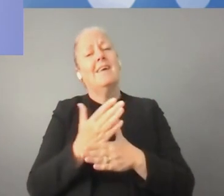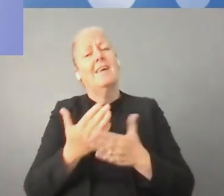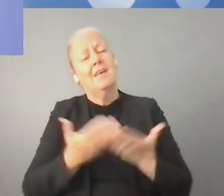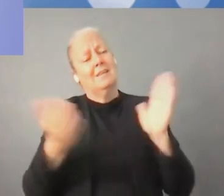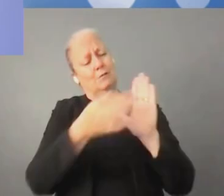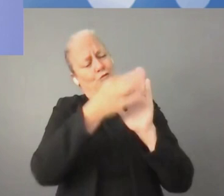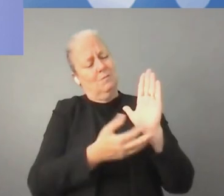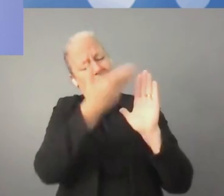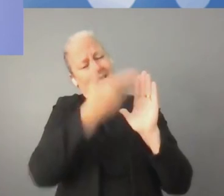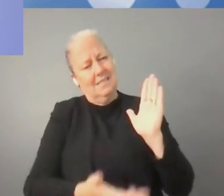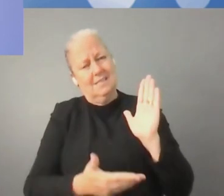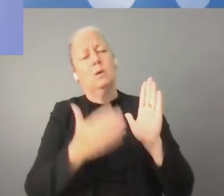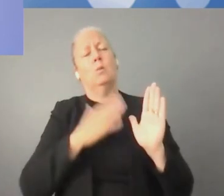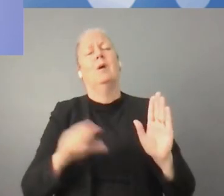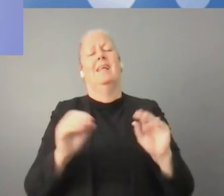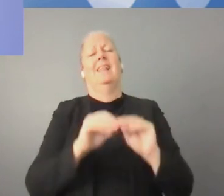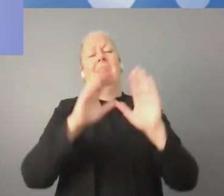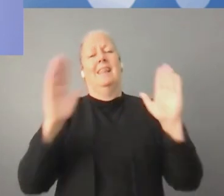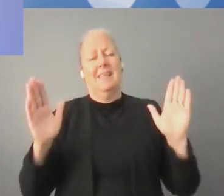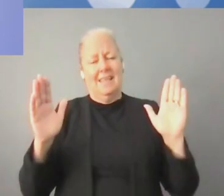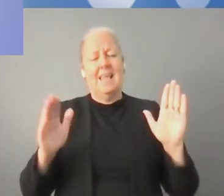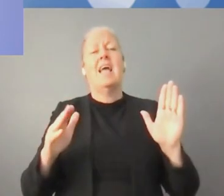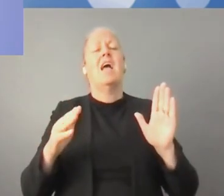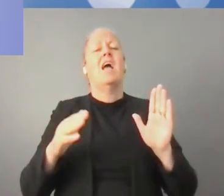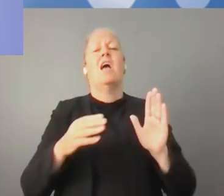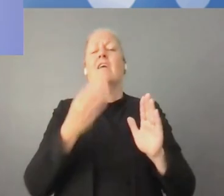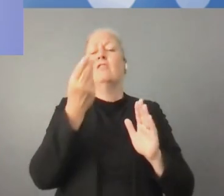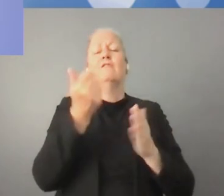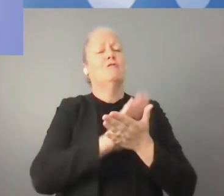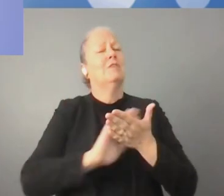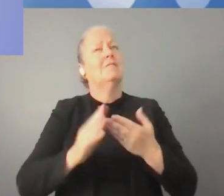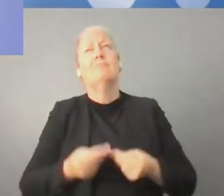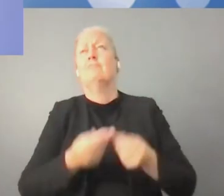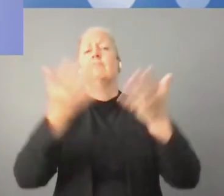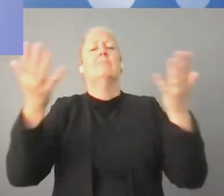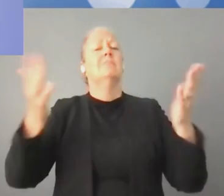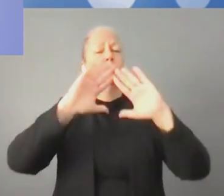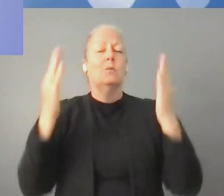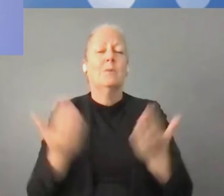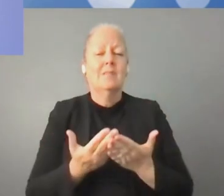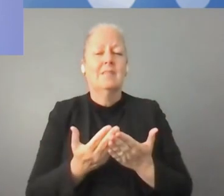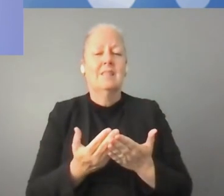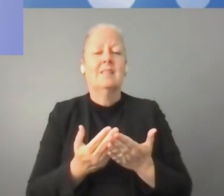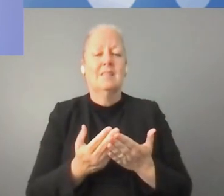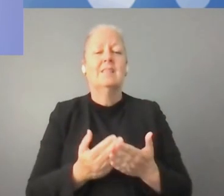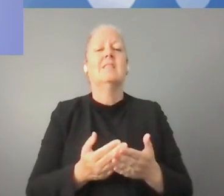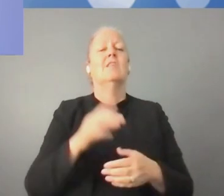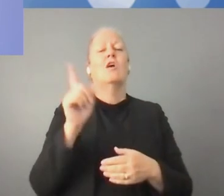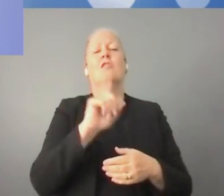تحت اسم Global Digital Contact. خلال هذه المبادرة